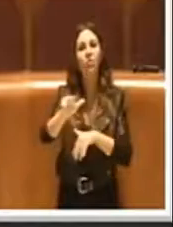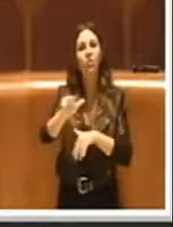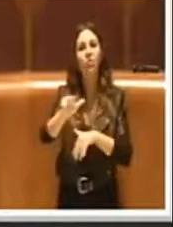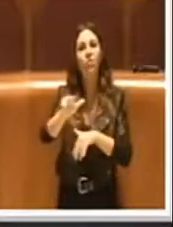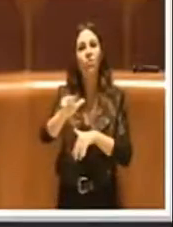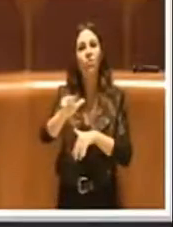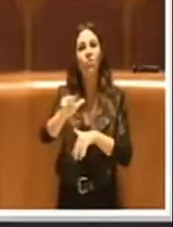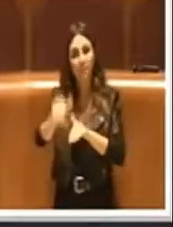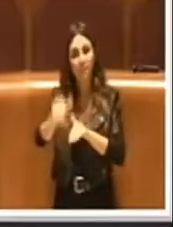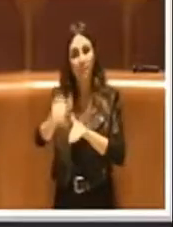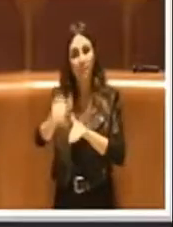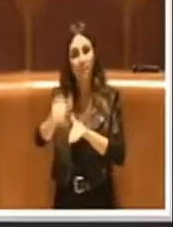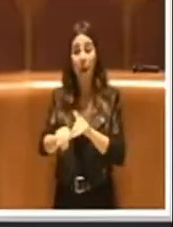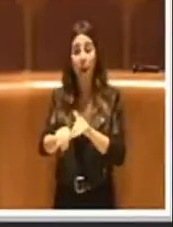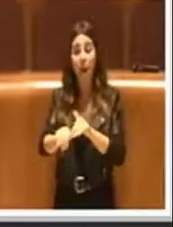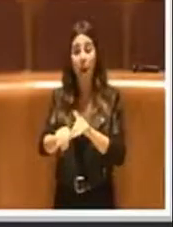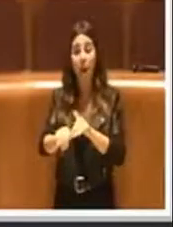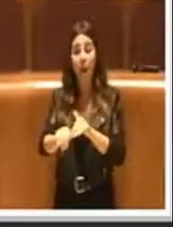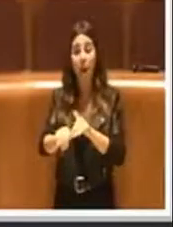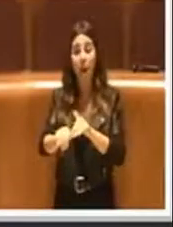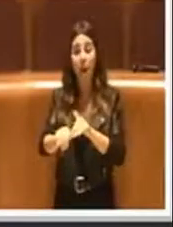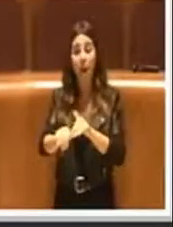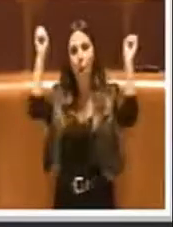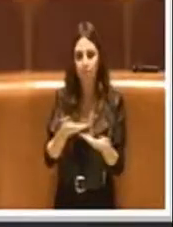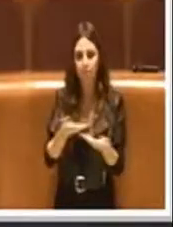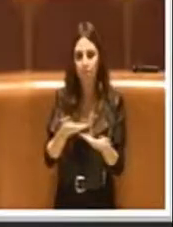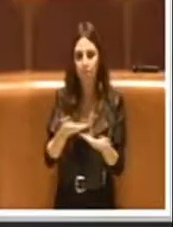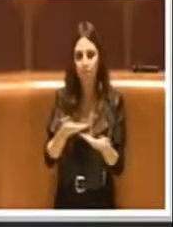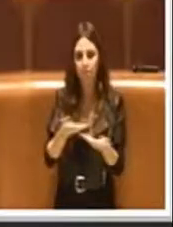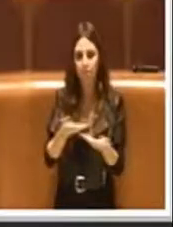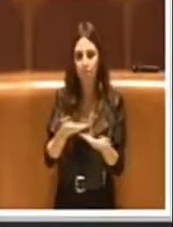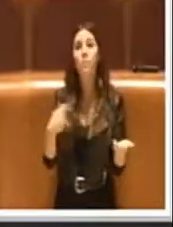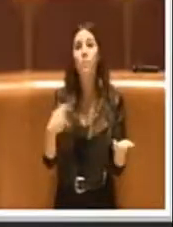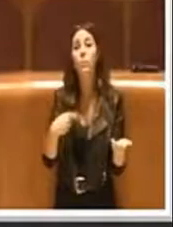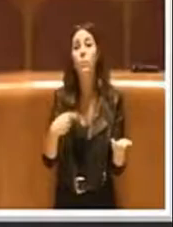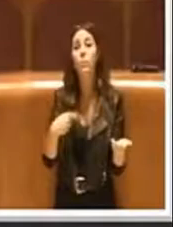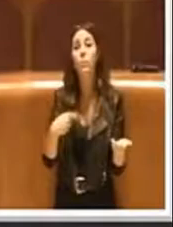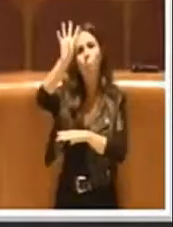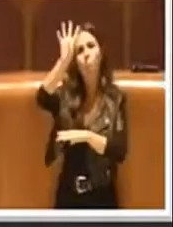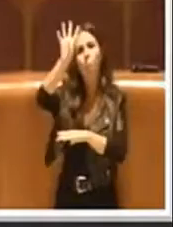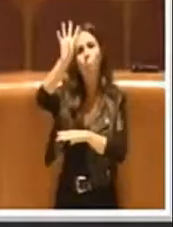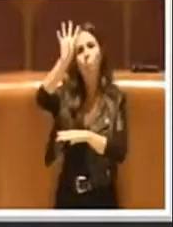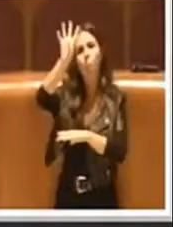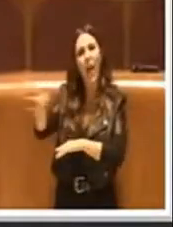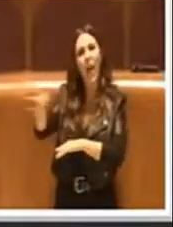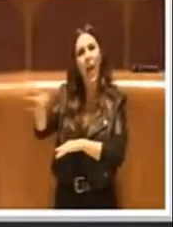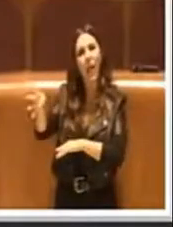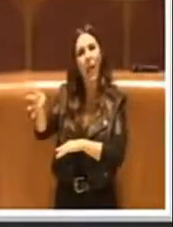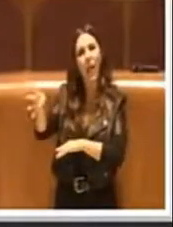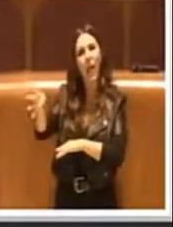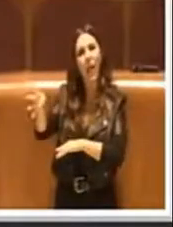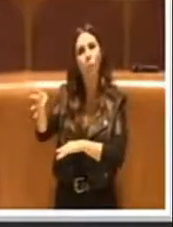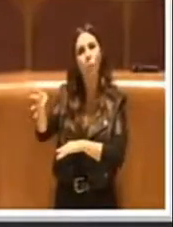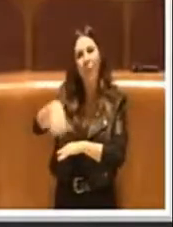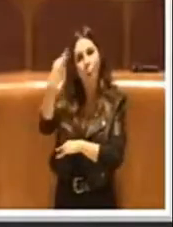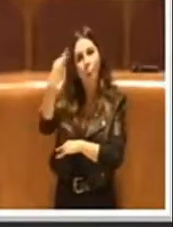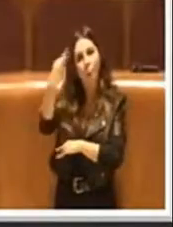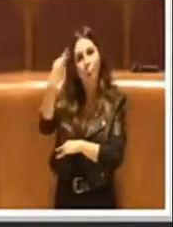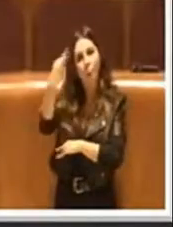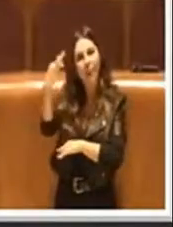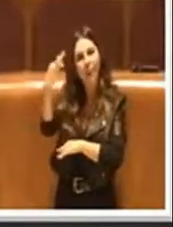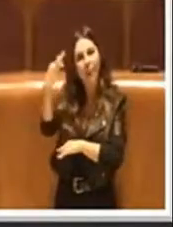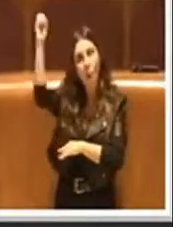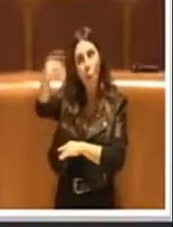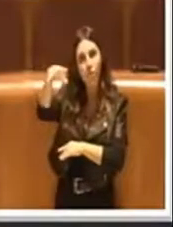mila, sempre per illuminazione pubblica, al quale si è aggiunto il piano per la qualità della luce